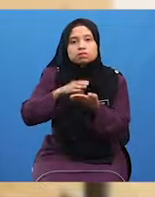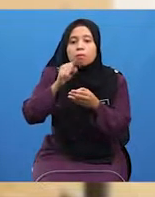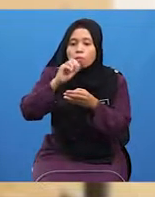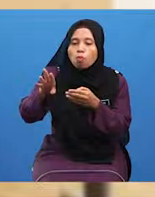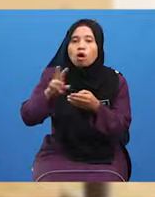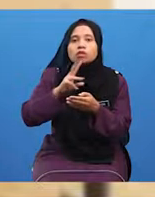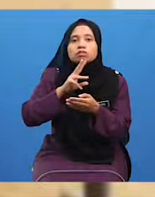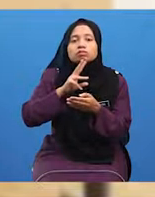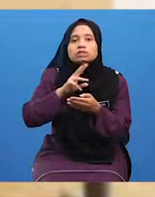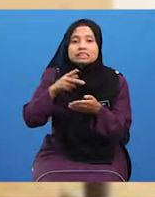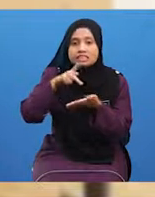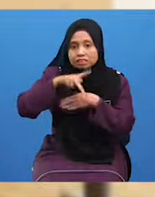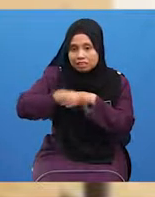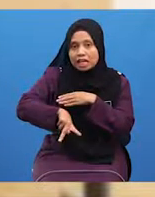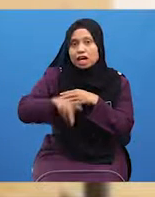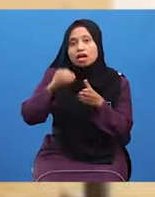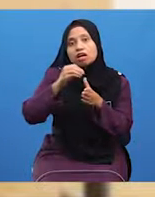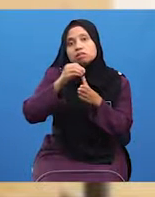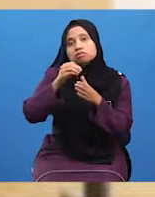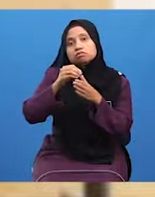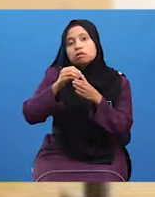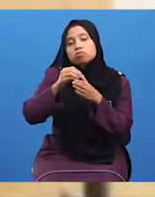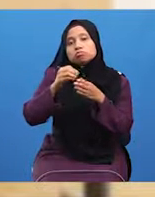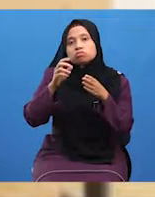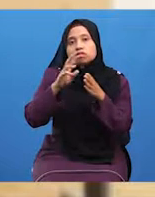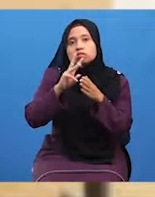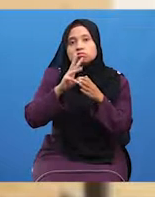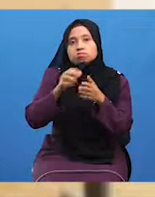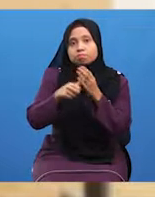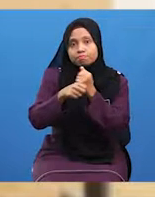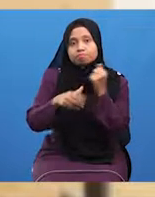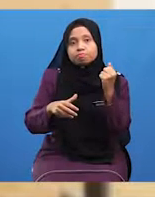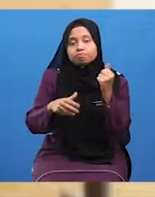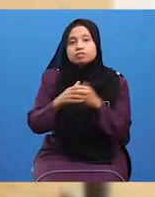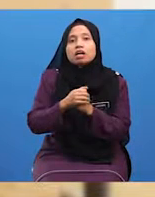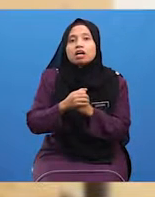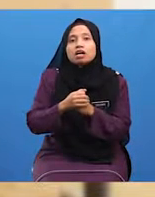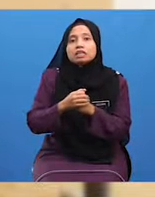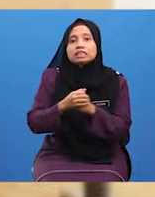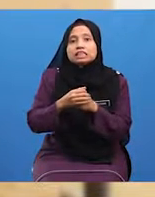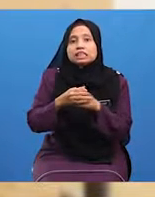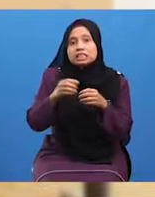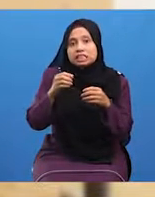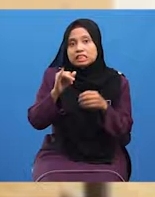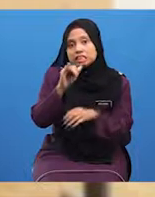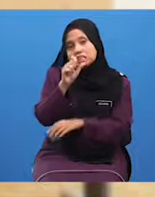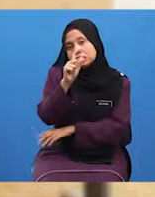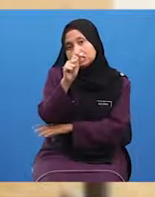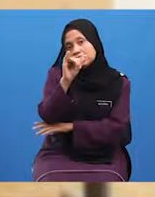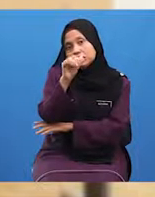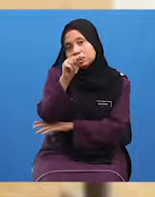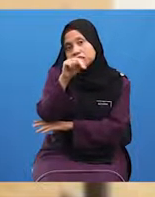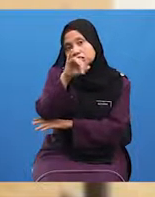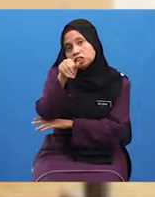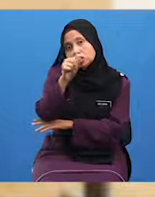atau membuang air besar Dan istinjak hendaklah dilakukan di